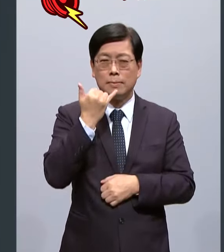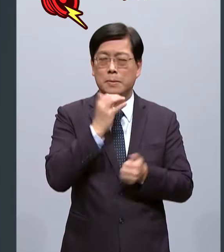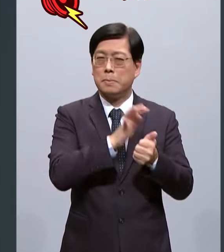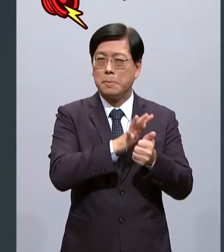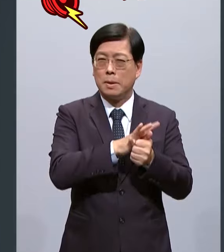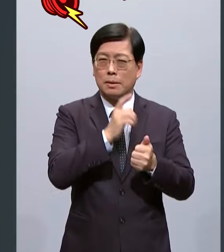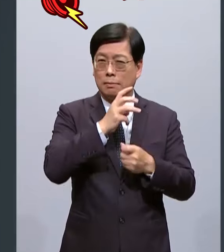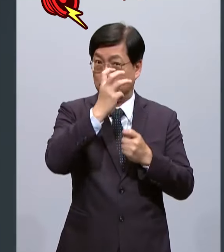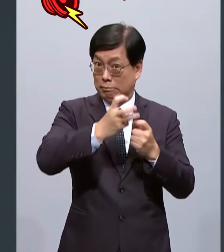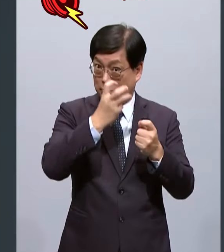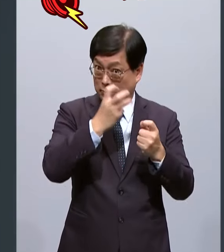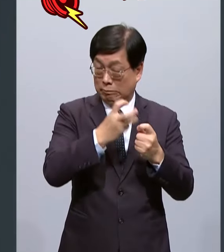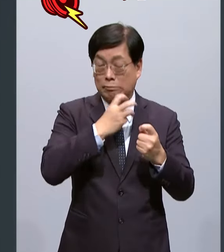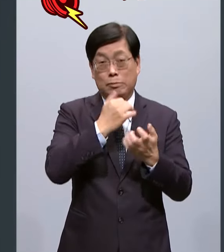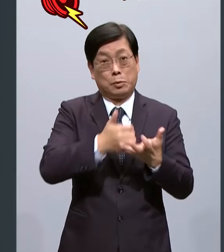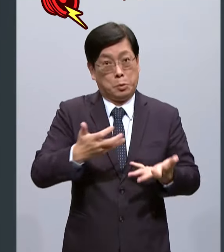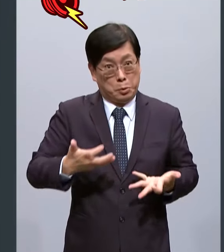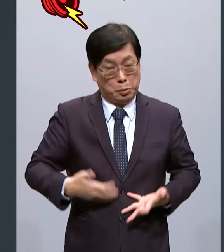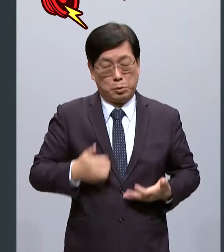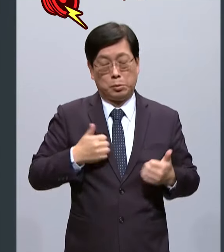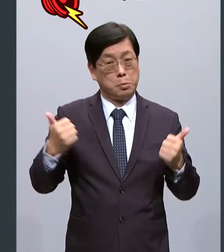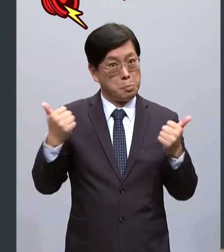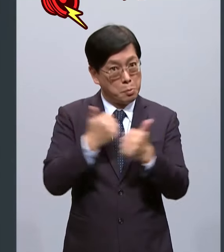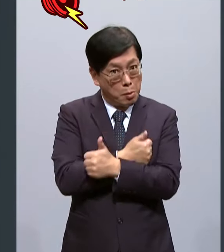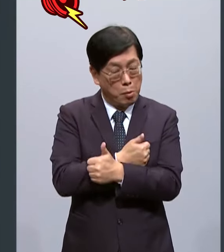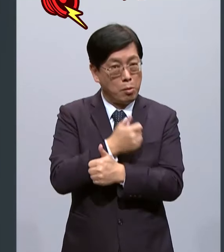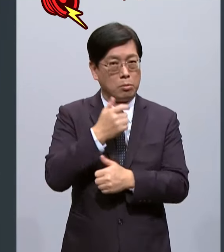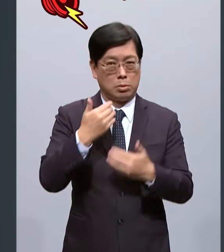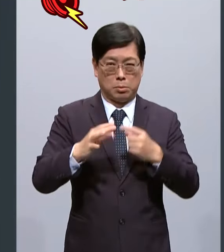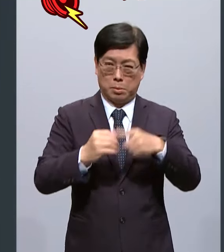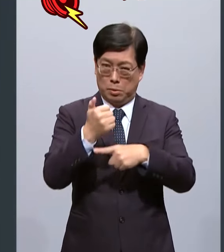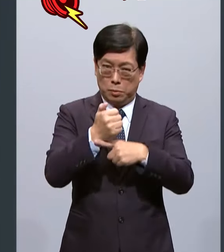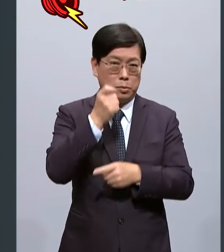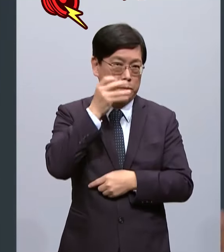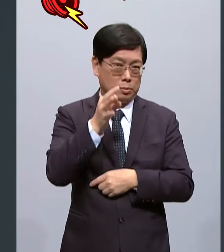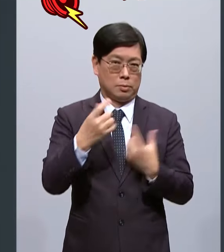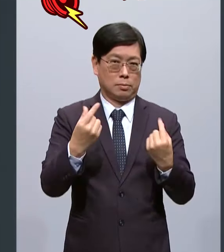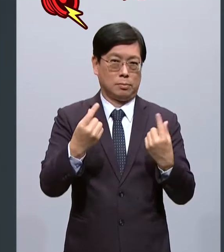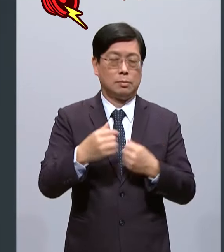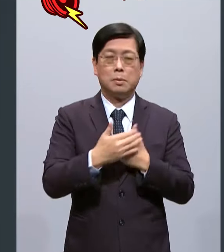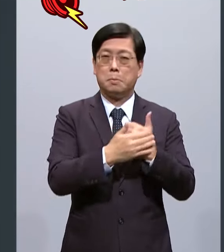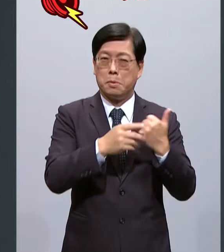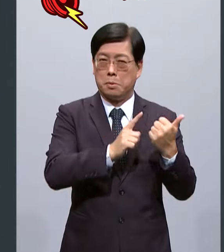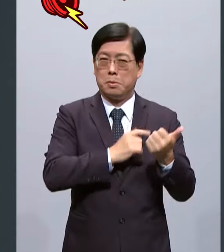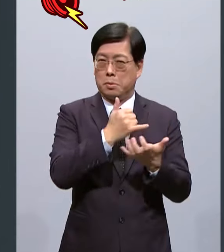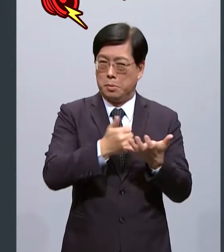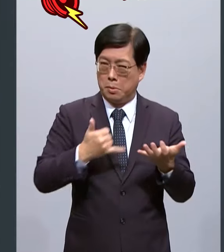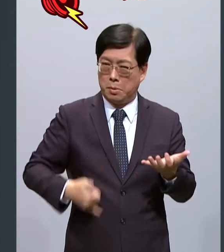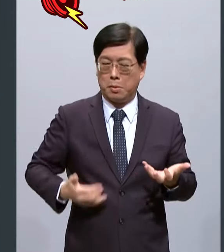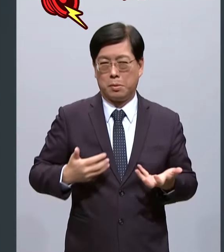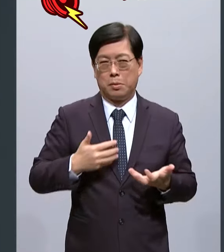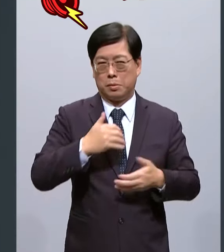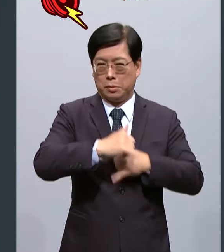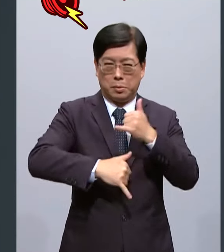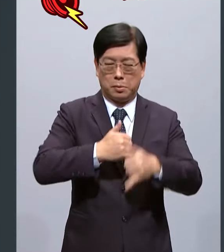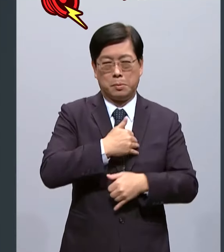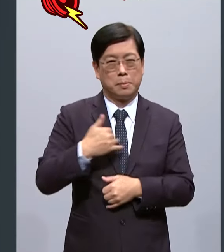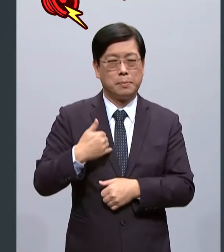工作30年的劳工所得替代率高达五成到六成保障劳工基本的生活